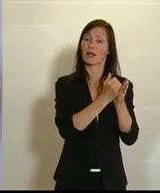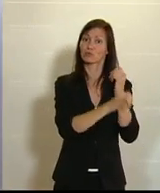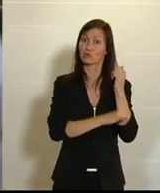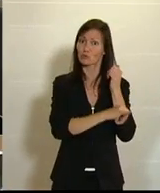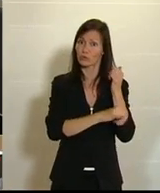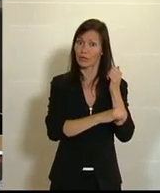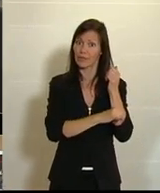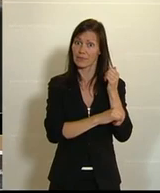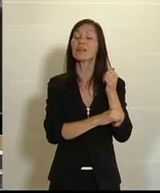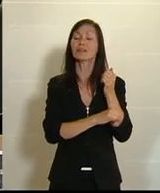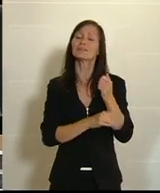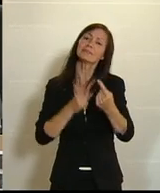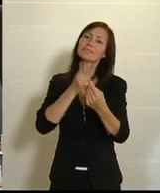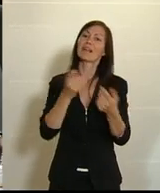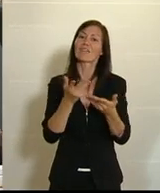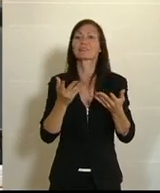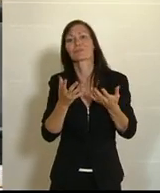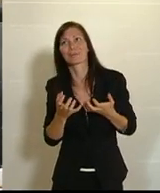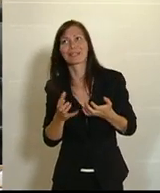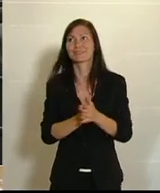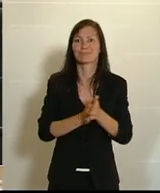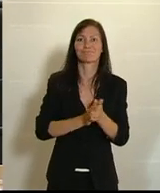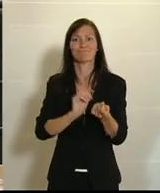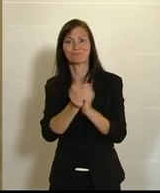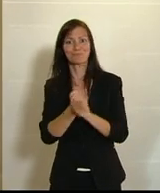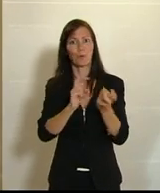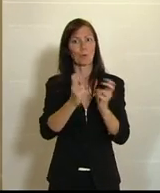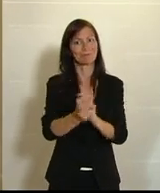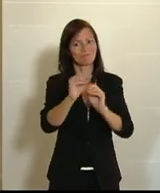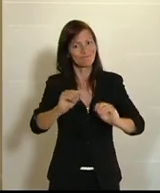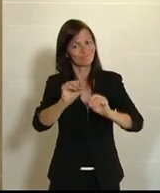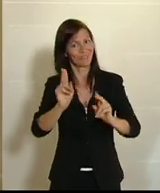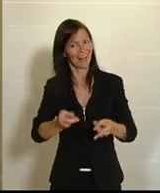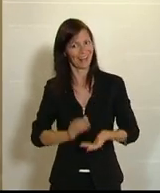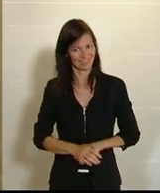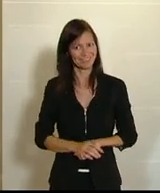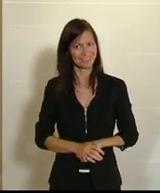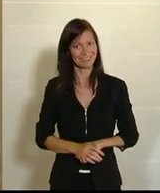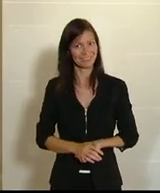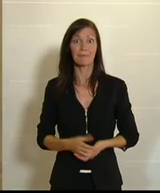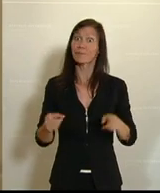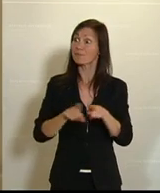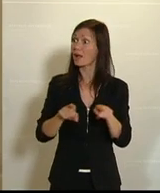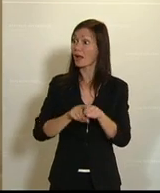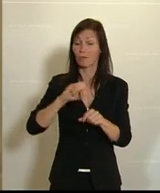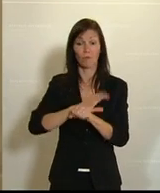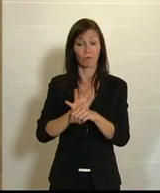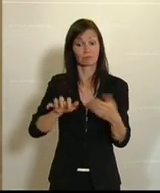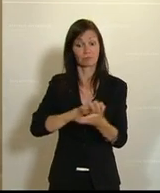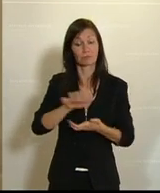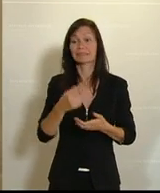um Praxiserwerb im Rahmen ihres Studiums zu ermöglichen. Sie waren ja auch in der Zeit der Corona